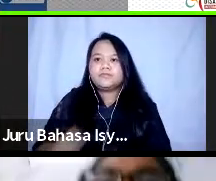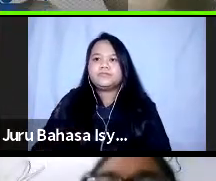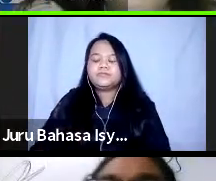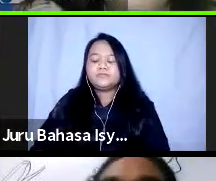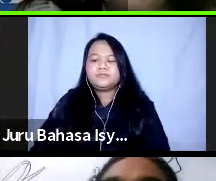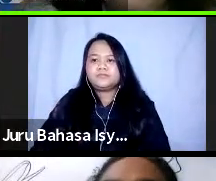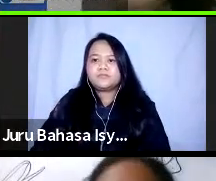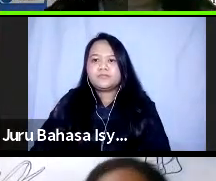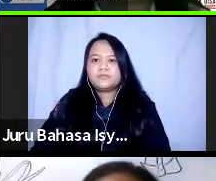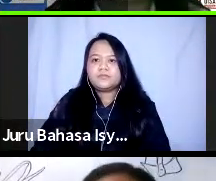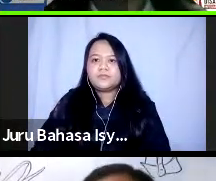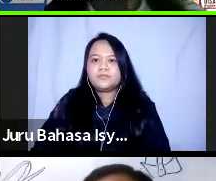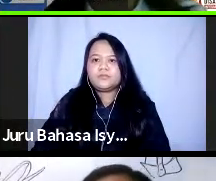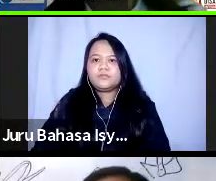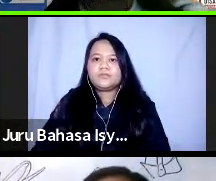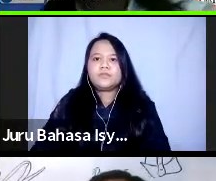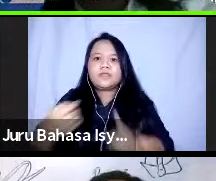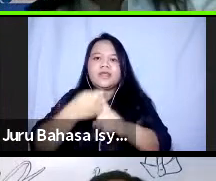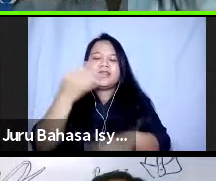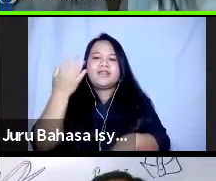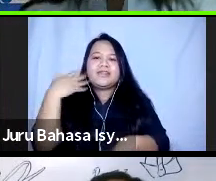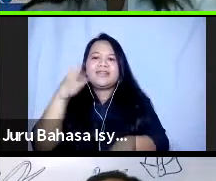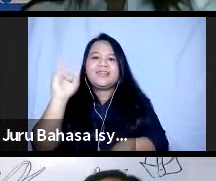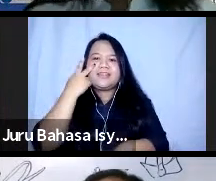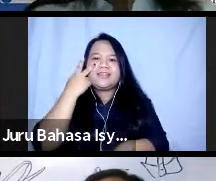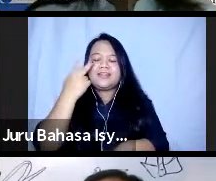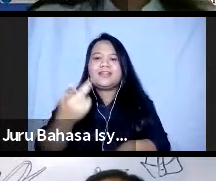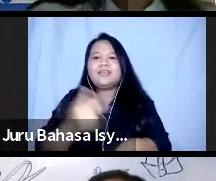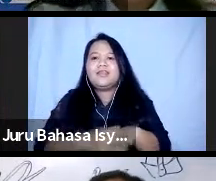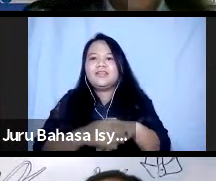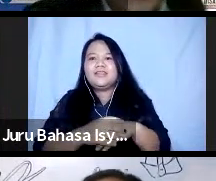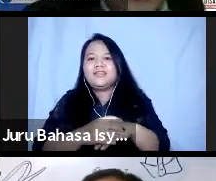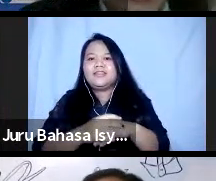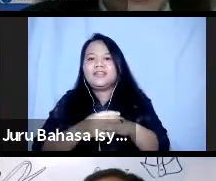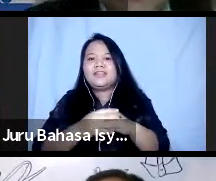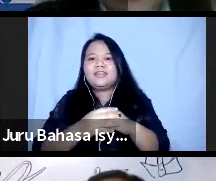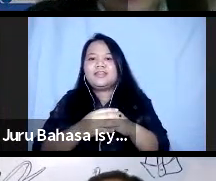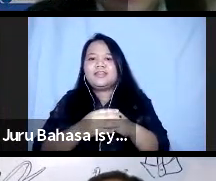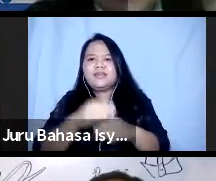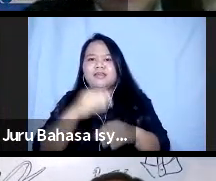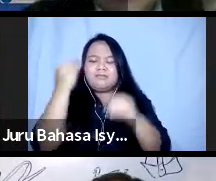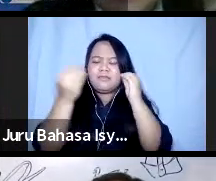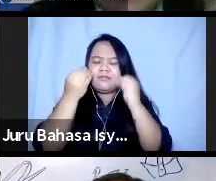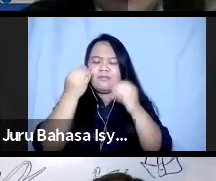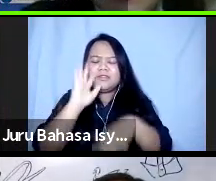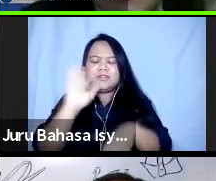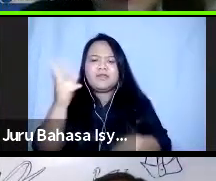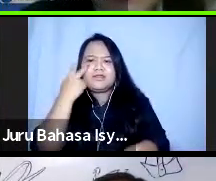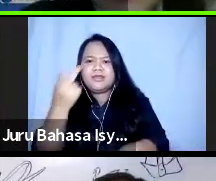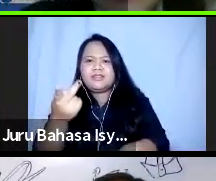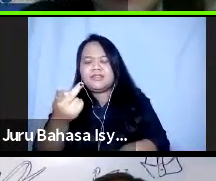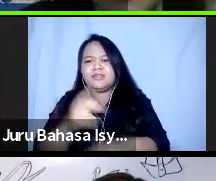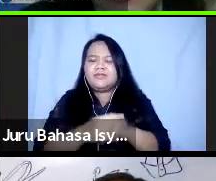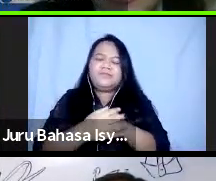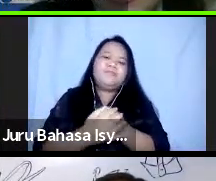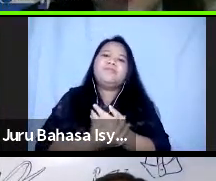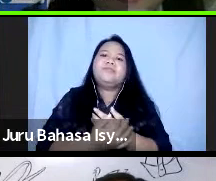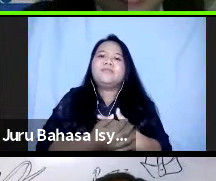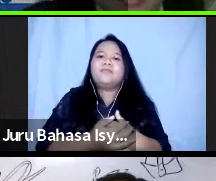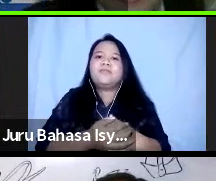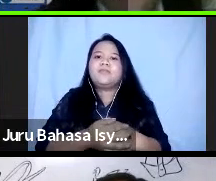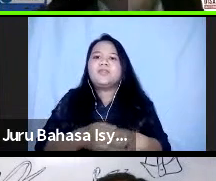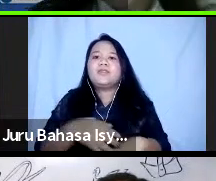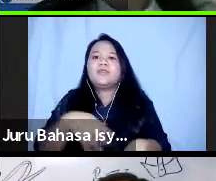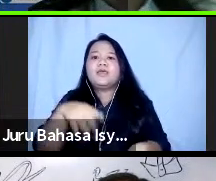Ternyata Dari Tidak Terlihat Ya Ternyata Saya bingung Kok Nggak Kelihatan Oke Kita